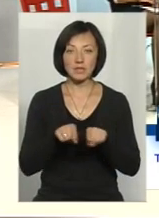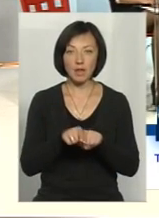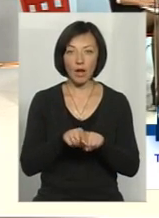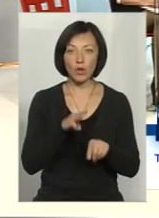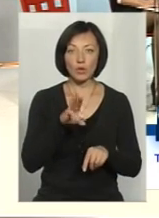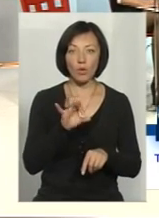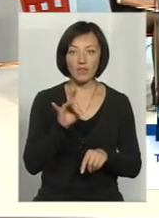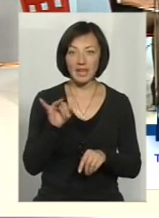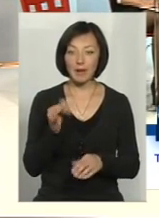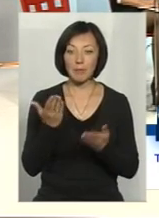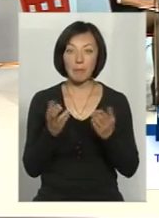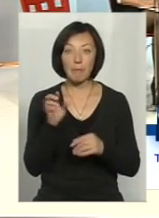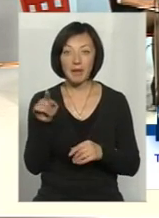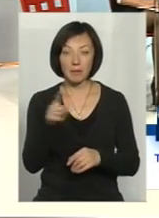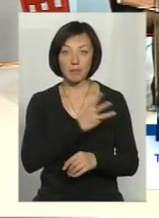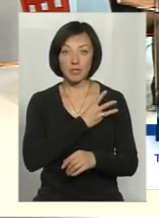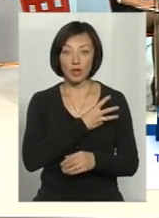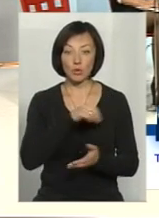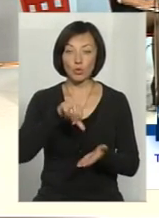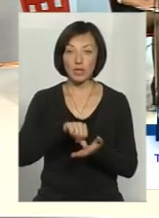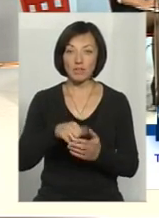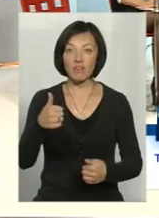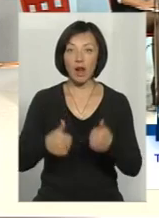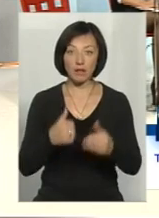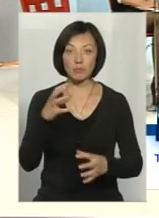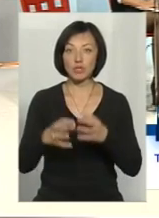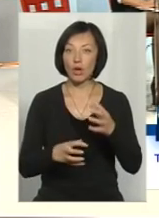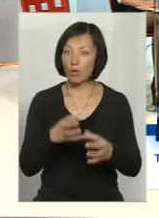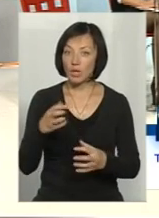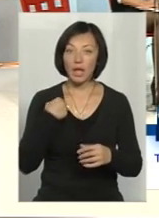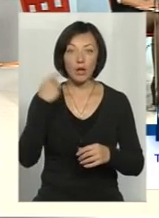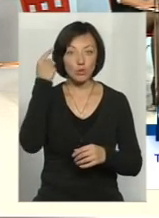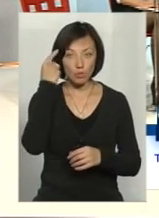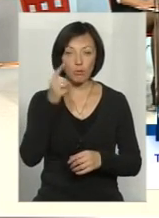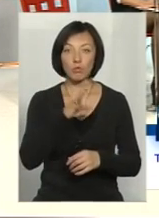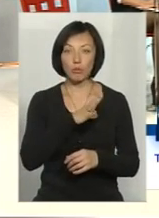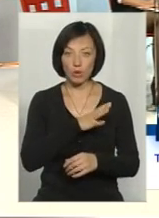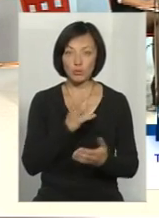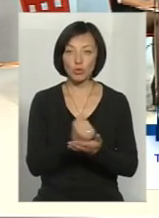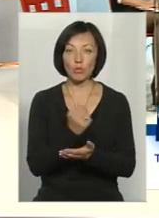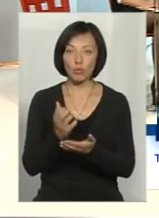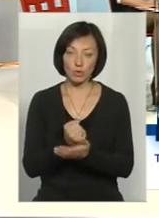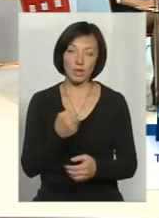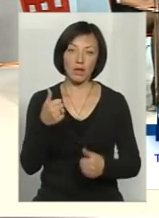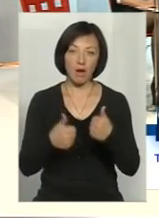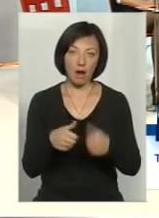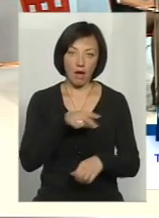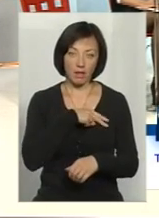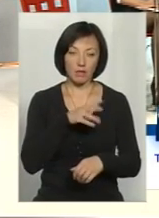«Подільське ТОВ-3Д», якби там було бажання участвувати в грантах міжнародних, то, я думаю, що були певні здобутки і були б грантах.